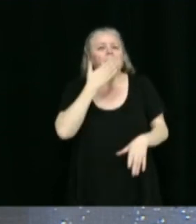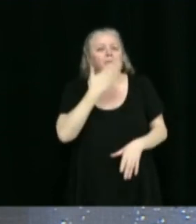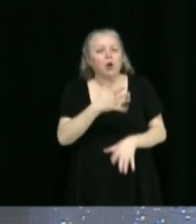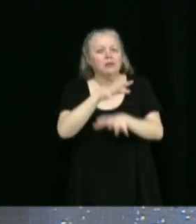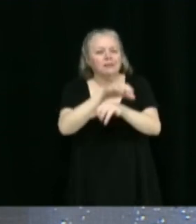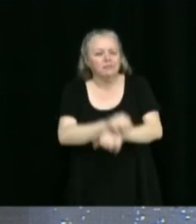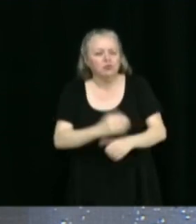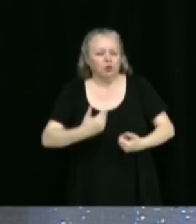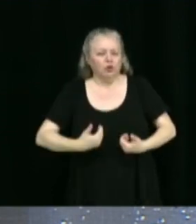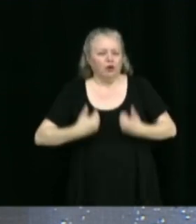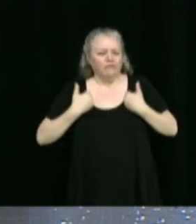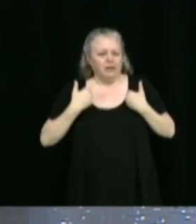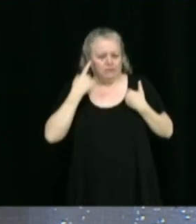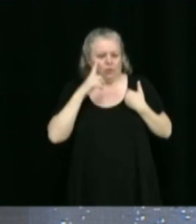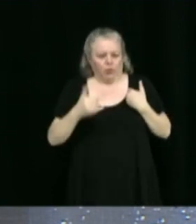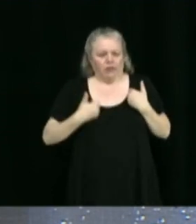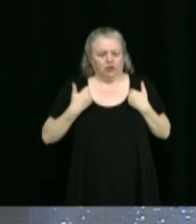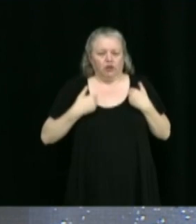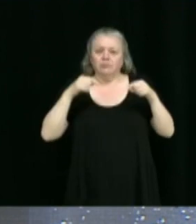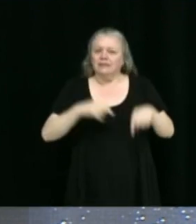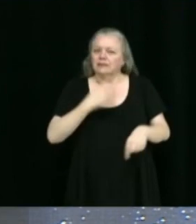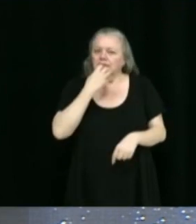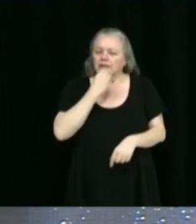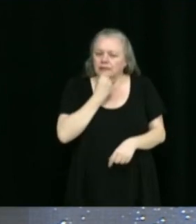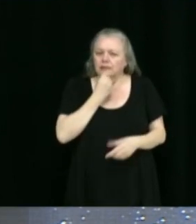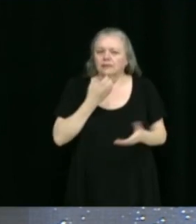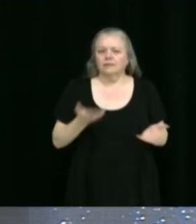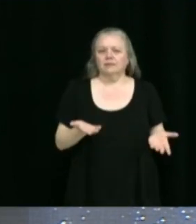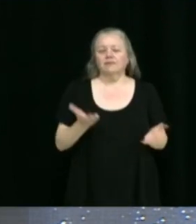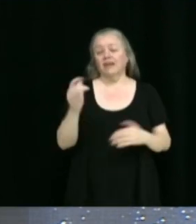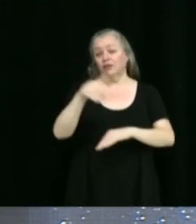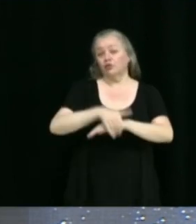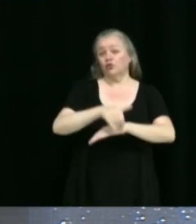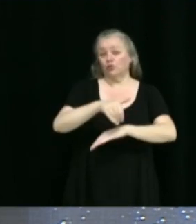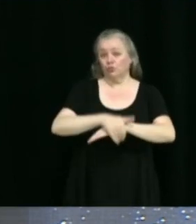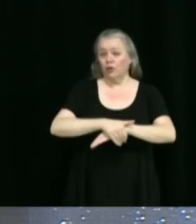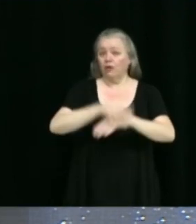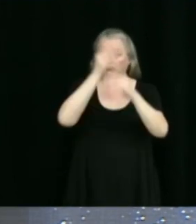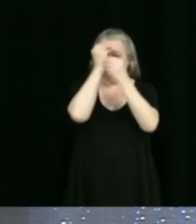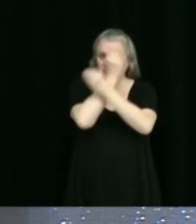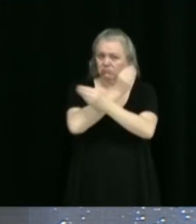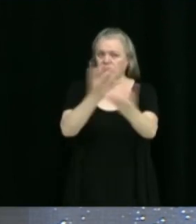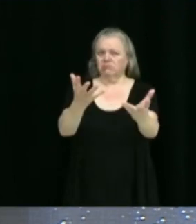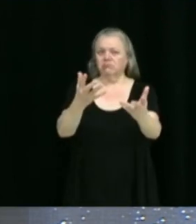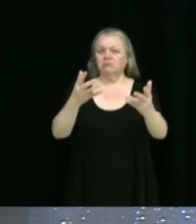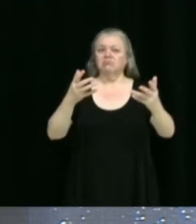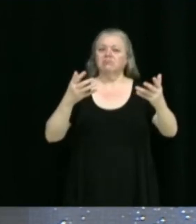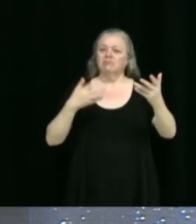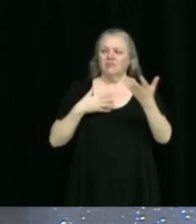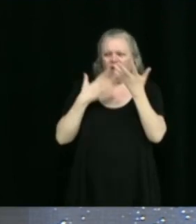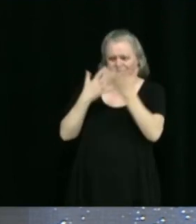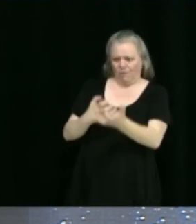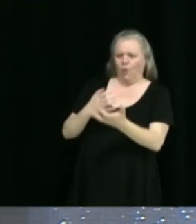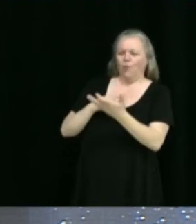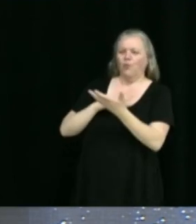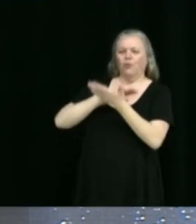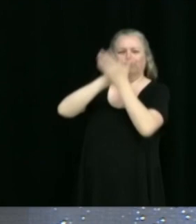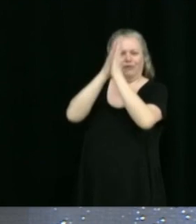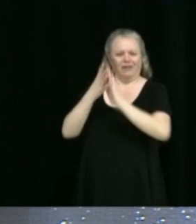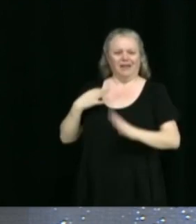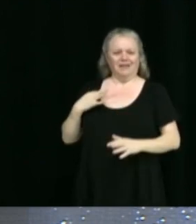des valeurs qui sont très chères à Victoriaville. Donc, ce soir, on manifeste notre intention de faire partie de la course pour 2028.